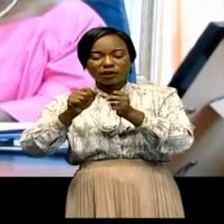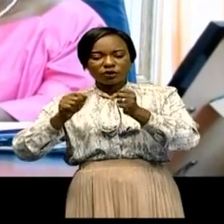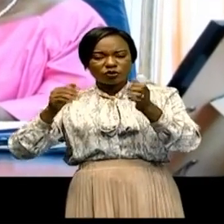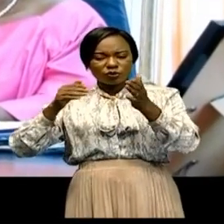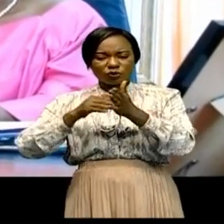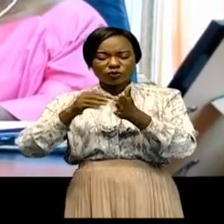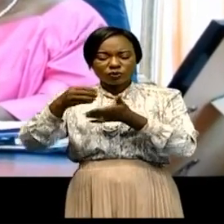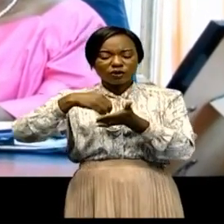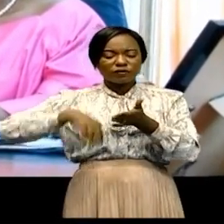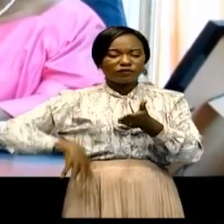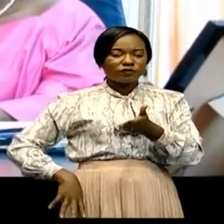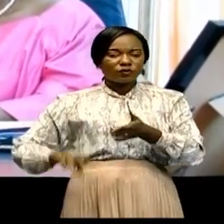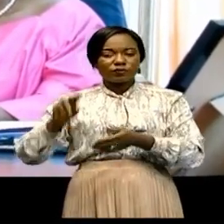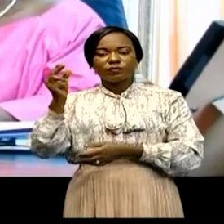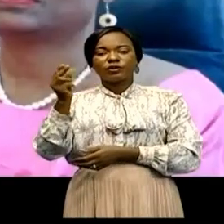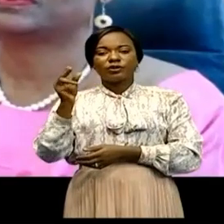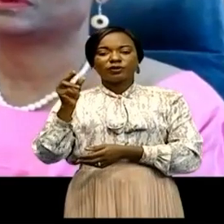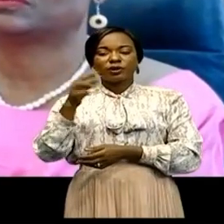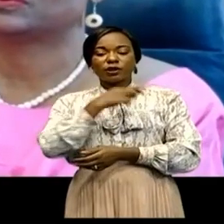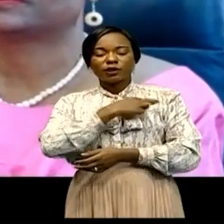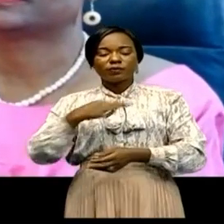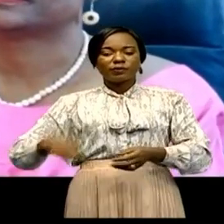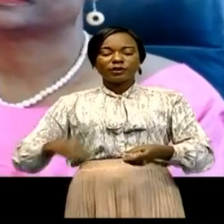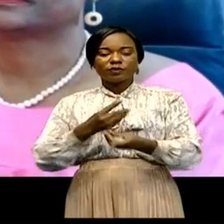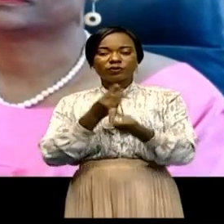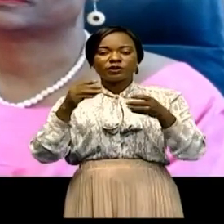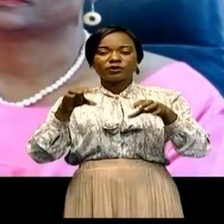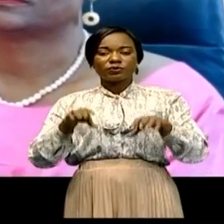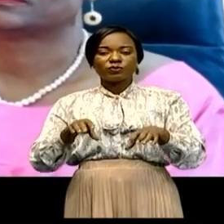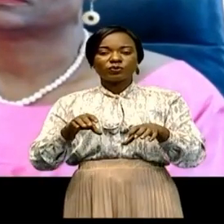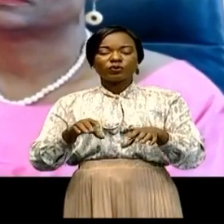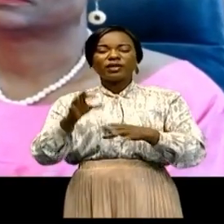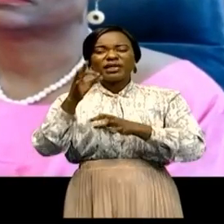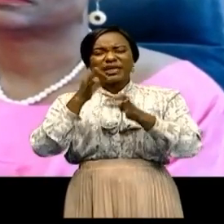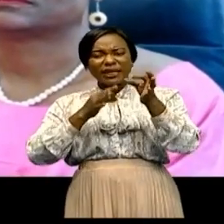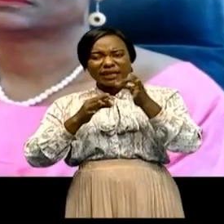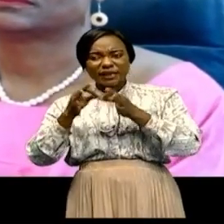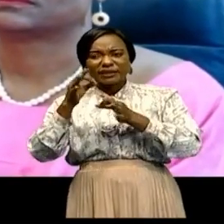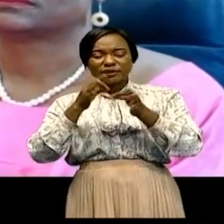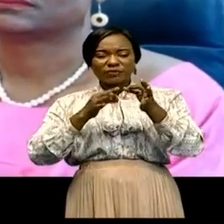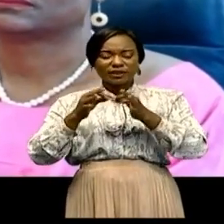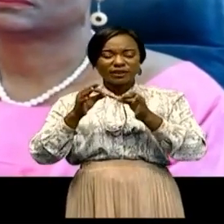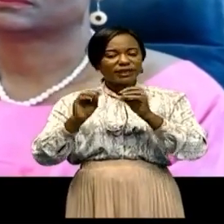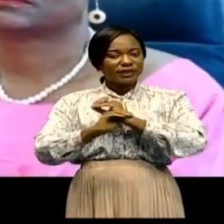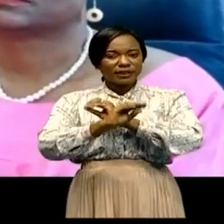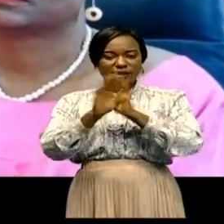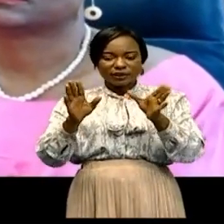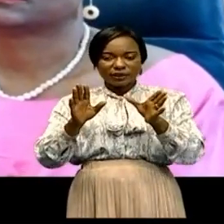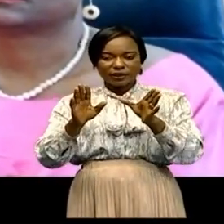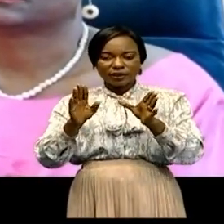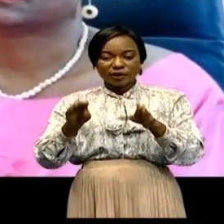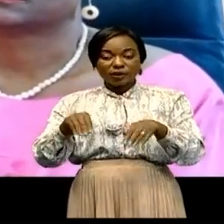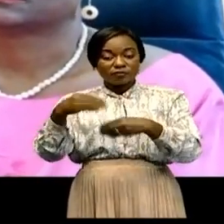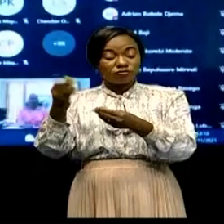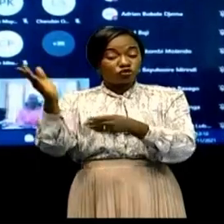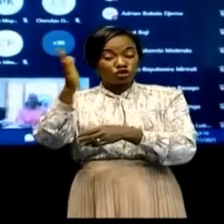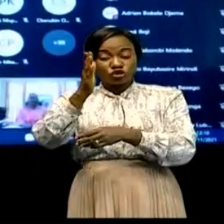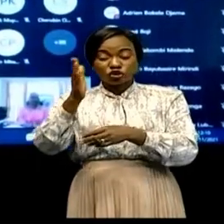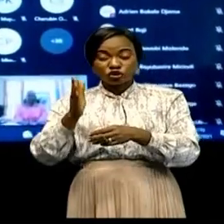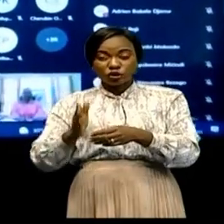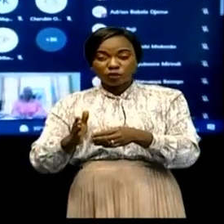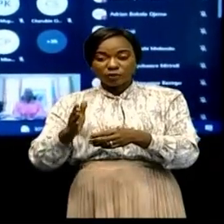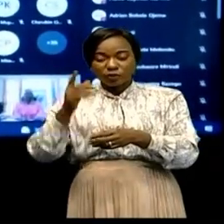minière en République démocratique du Congo. Elle a précisé à titre illustratif que l'ortoie des permis de recherche